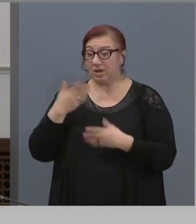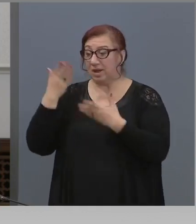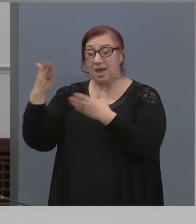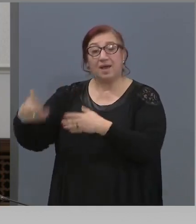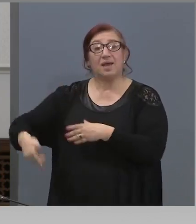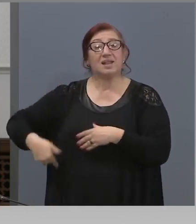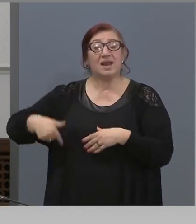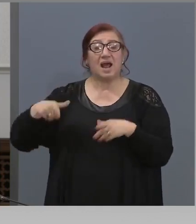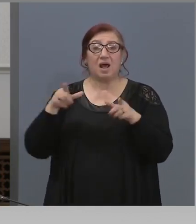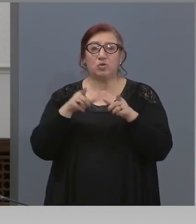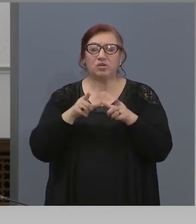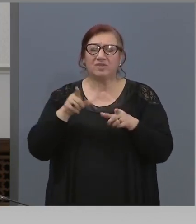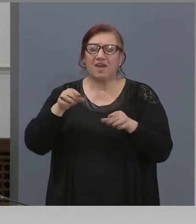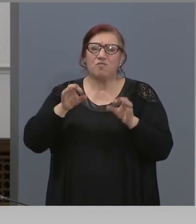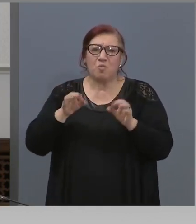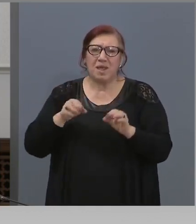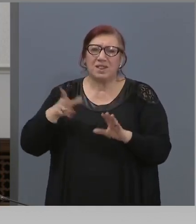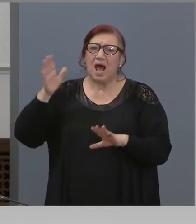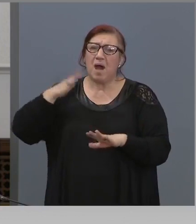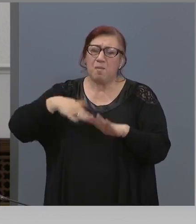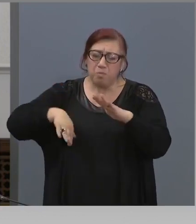подложени под огромен натиск.